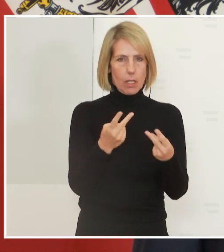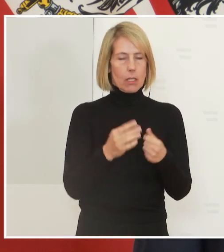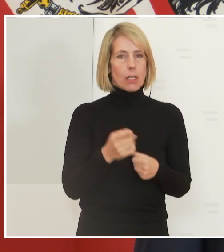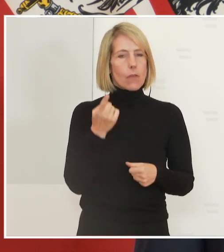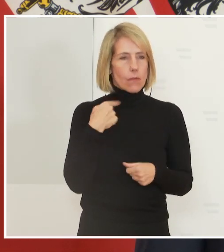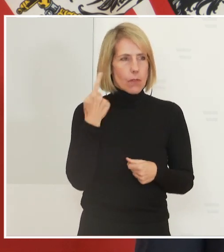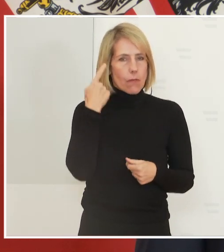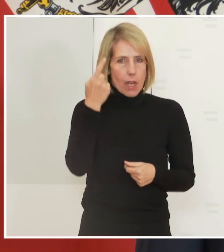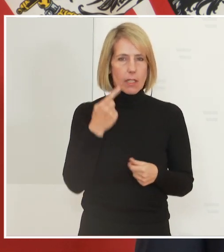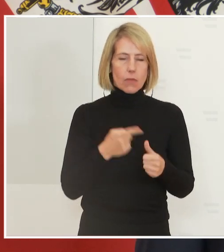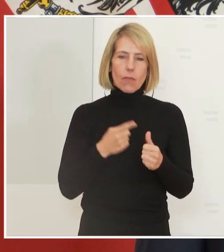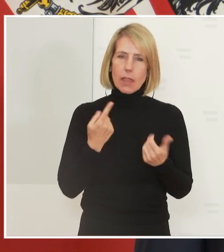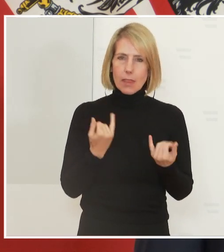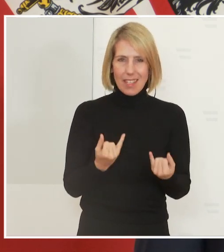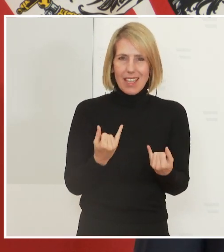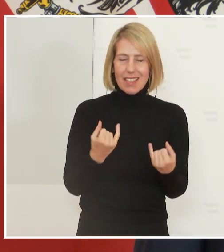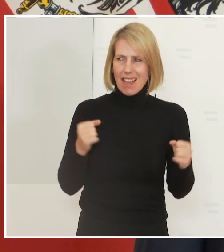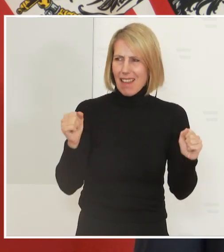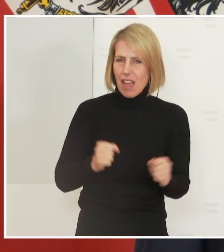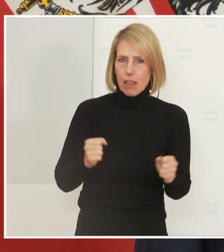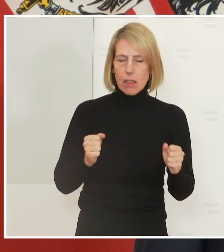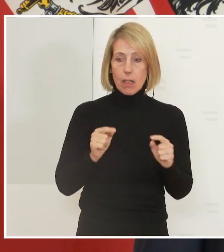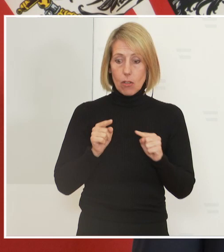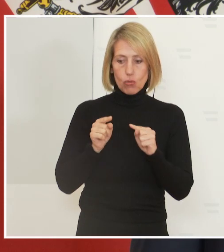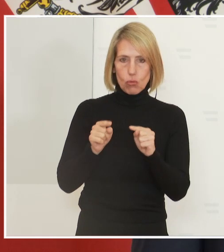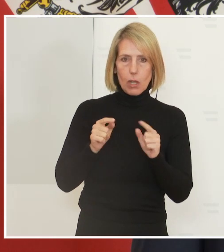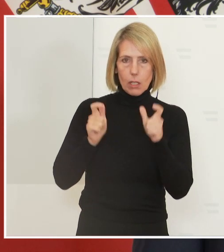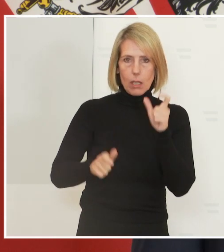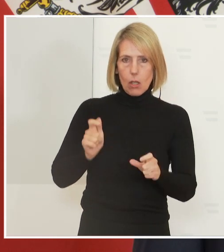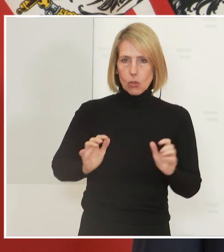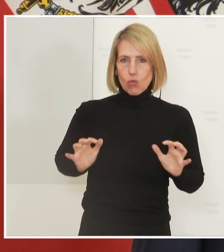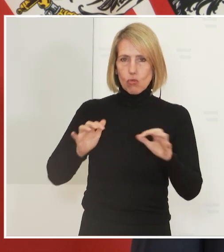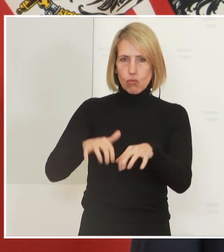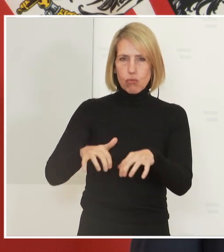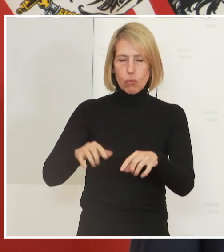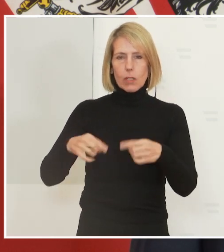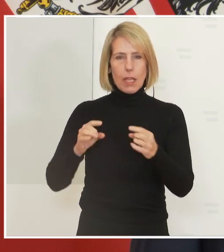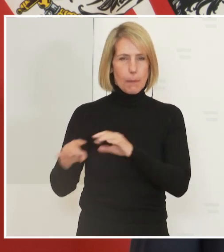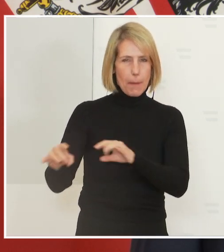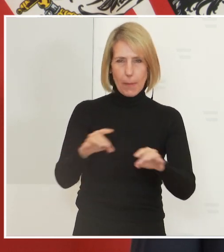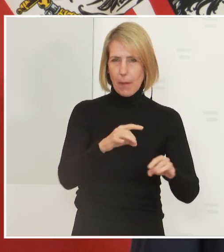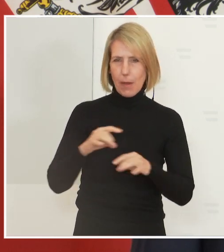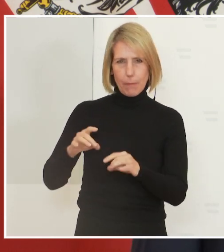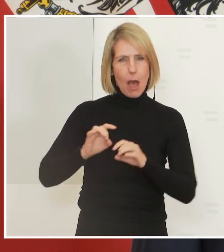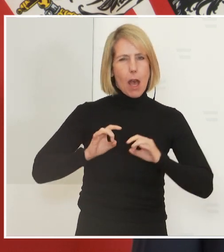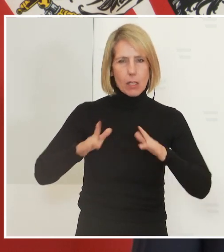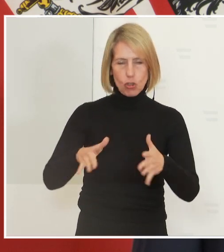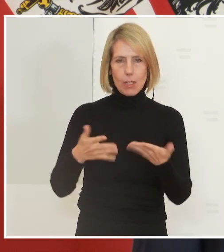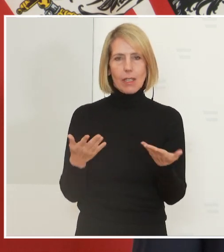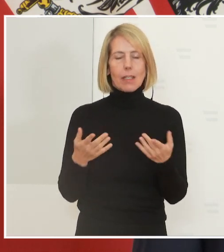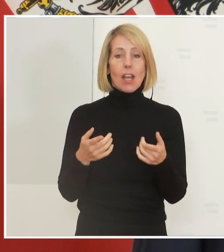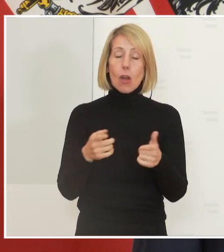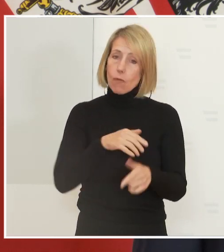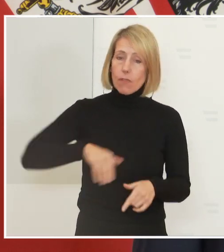dort, wo jetzt, wenn es kälter wird, Leute zusammenkommen, die Übertragung stattfindet. Wenn alle Masken tragen, ist das